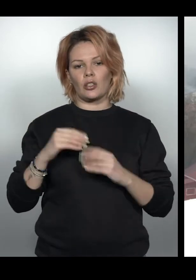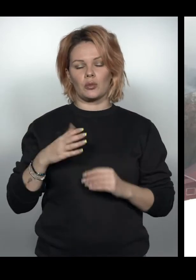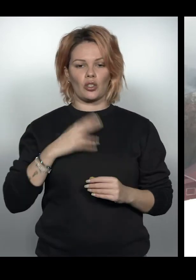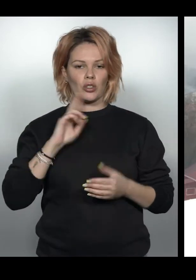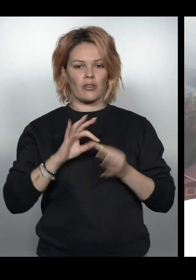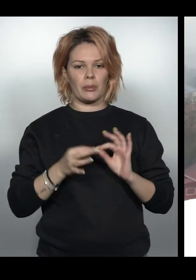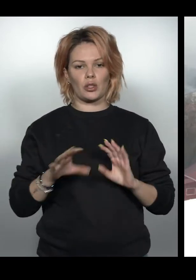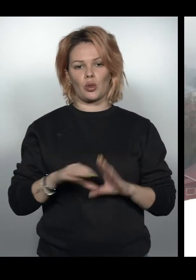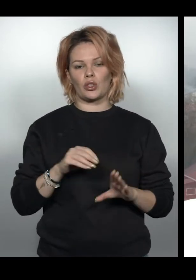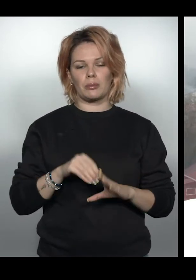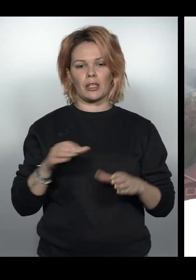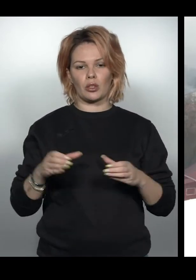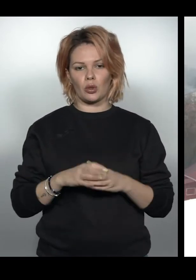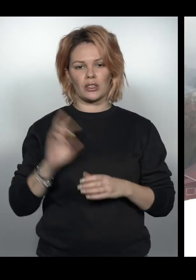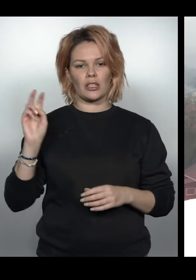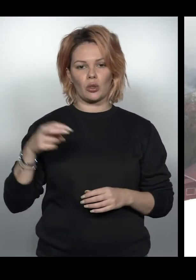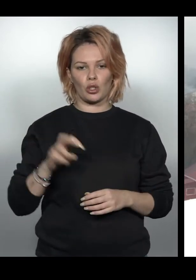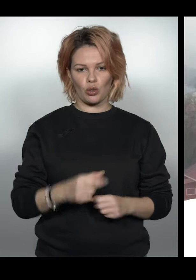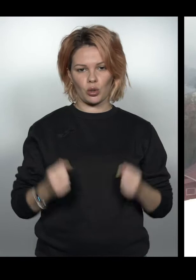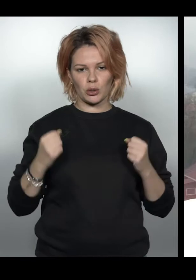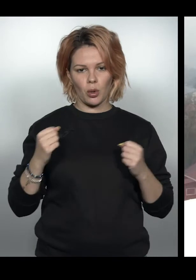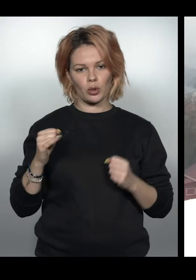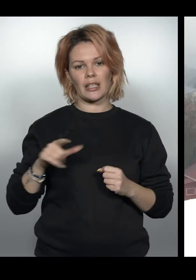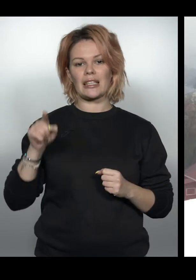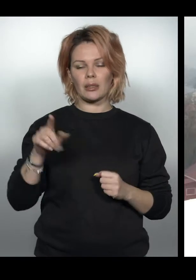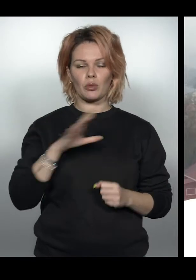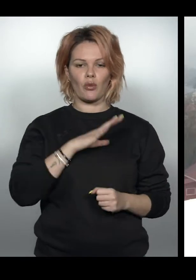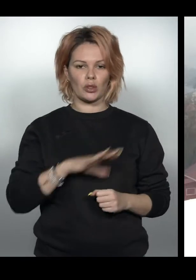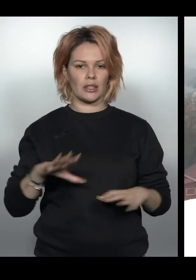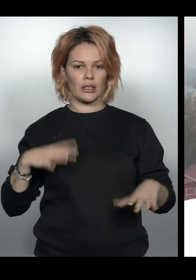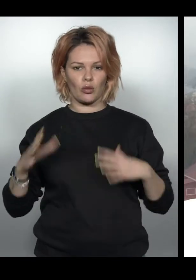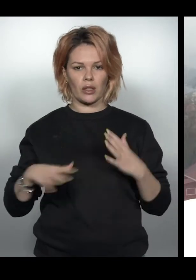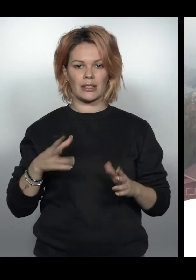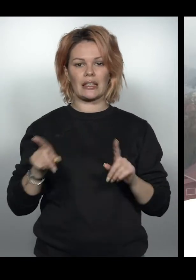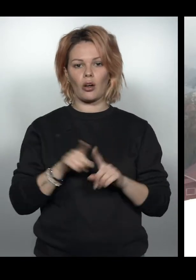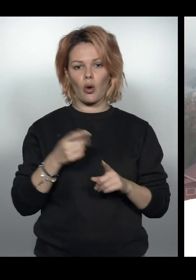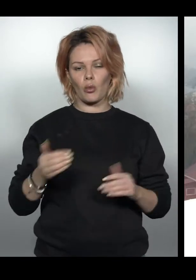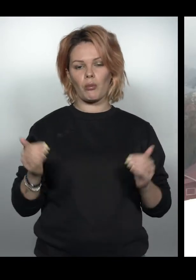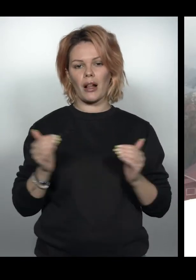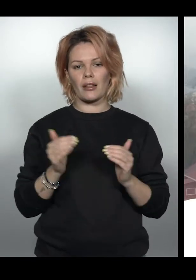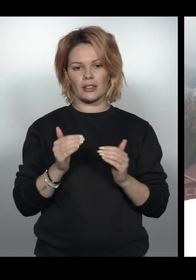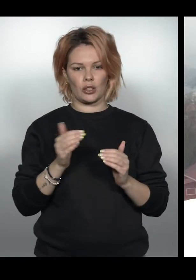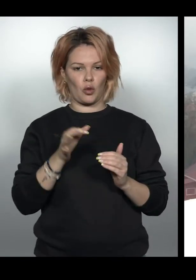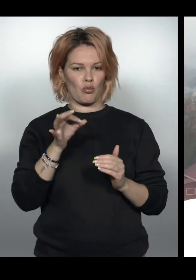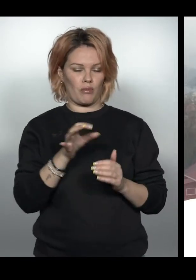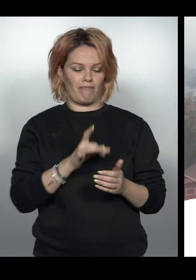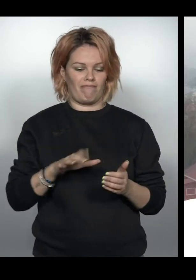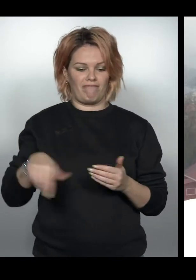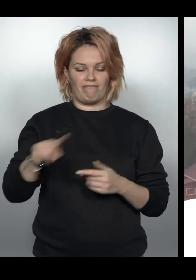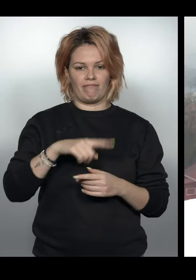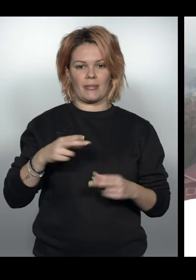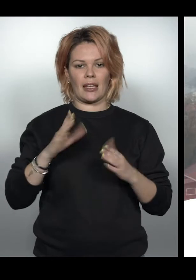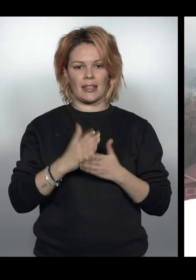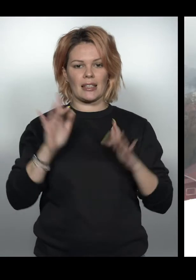ми разом з нашою дефлімпійською збірною з гірськолижного спорту, і їм доводиться тренуватися ось на такому малесенькому